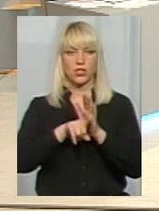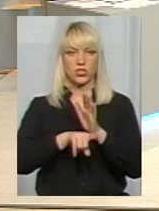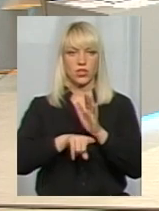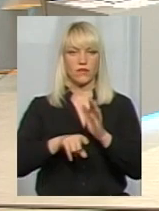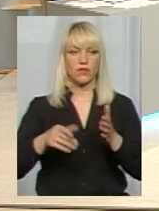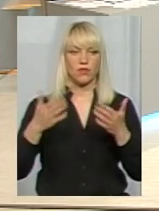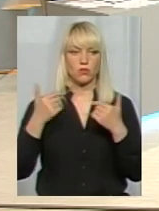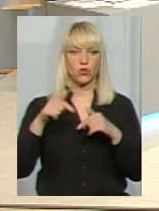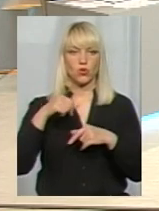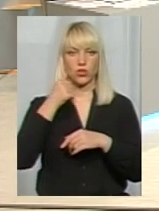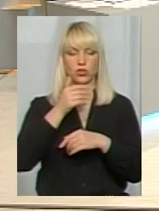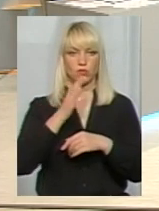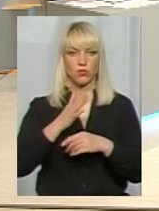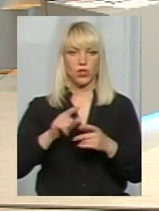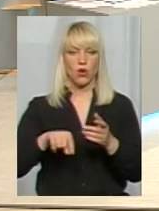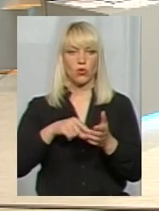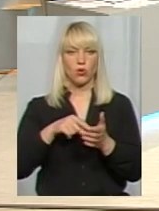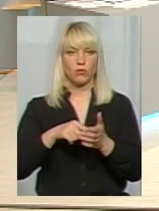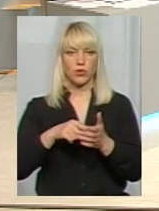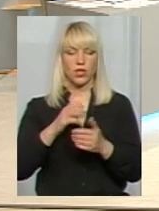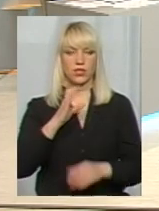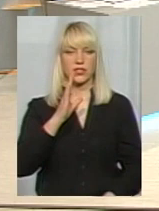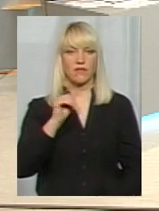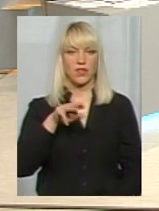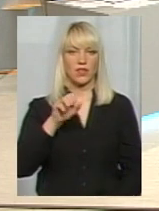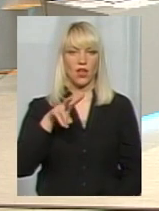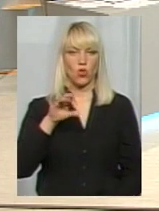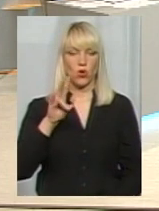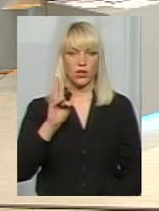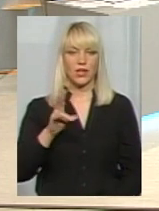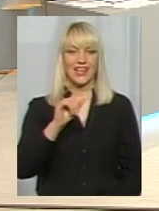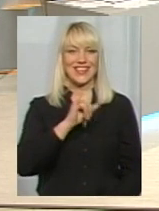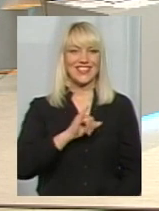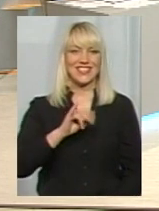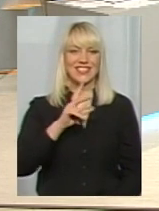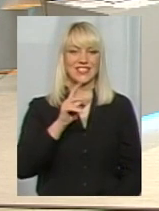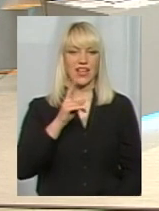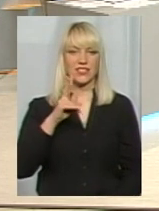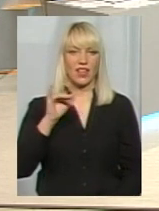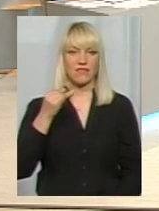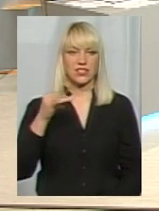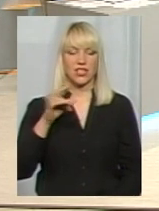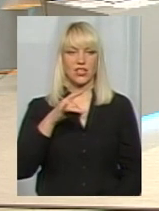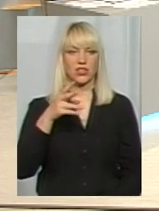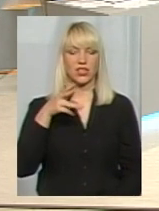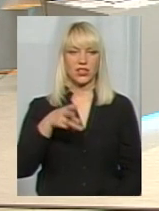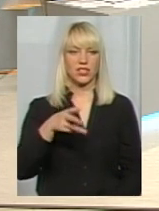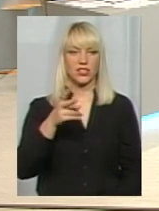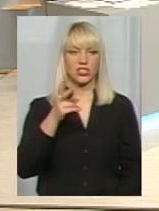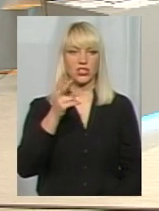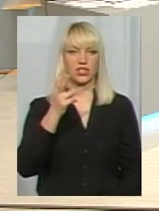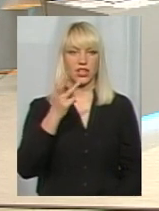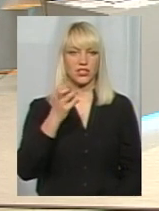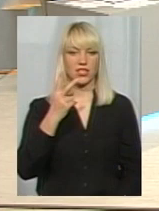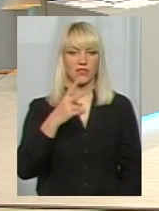відпочинок цього річ буде у комунальному таборі Світанок, це і Зяславський район, 3300 за 21